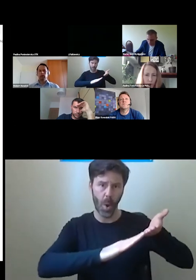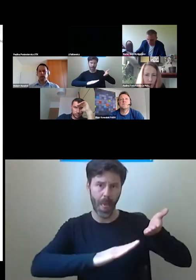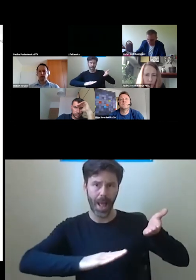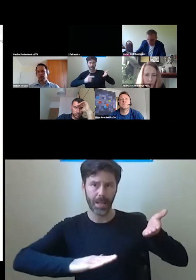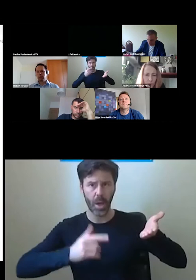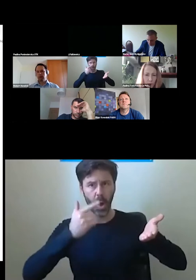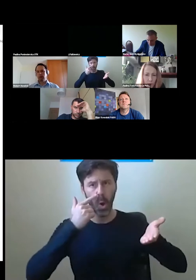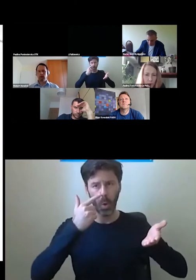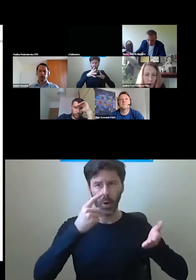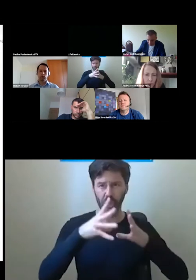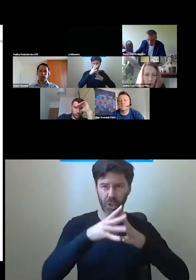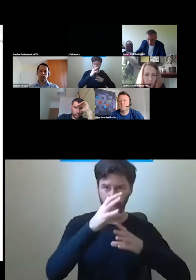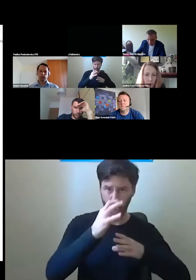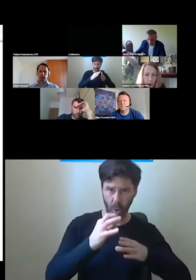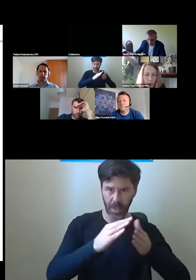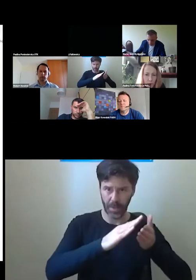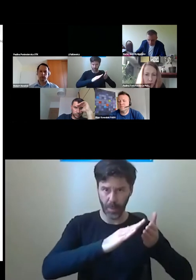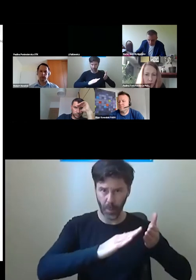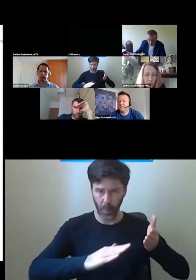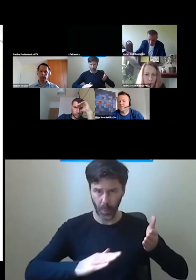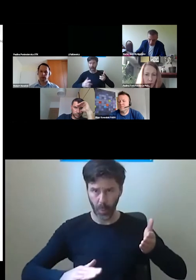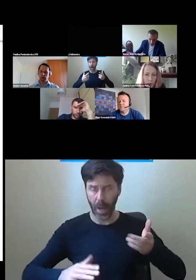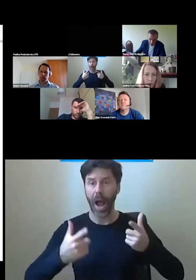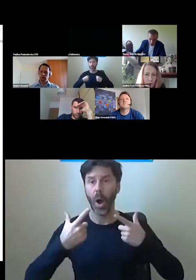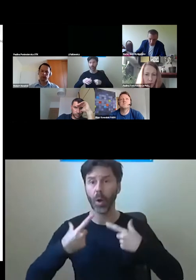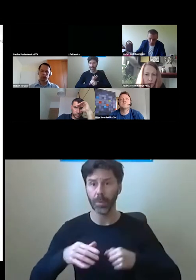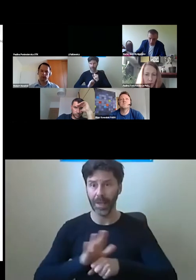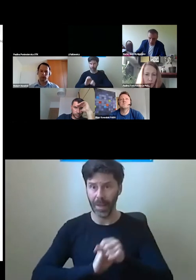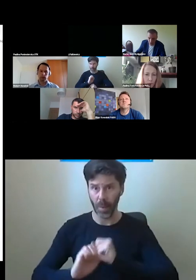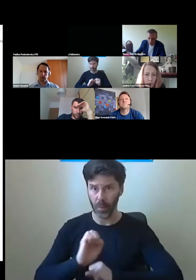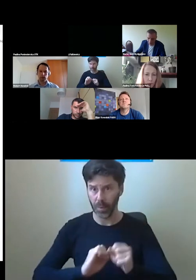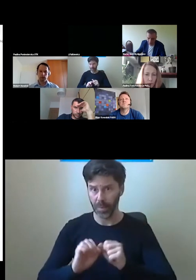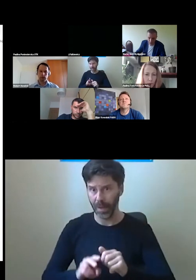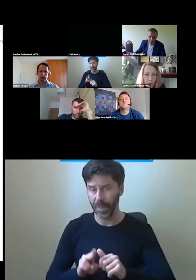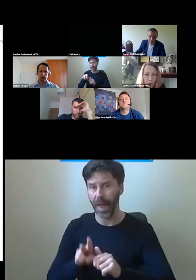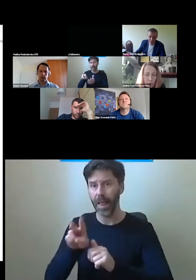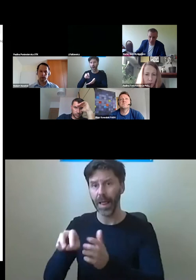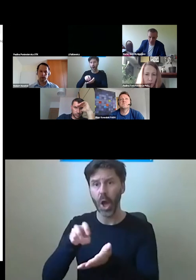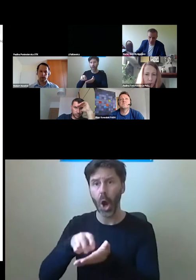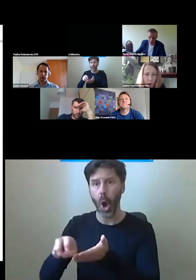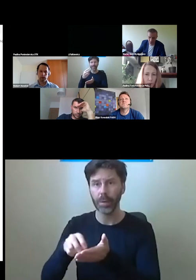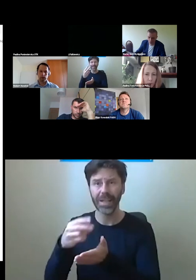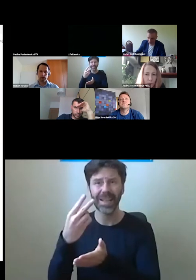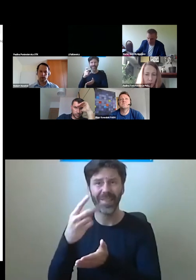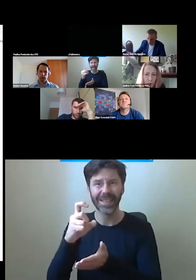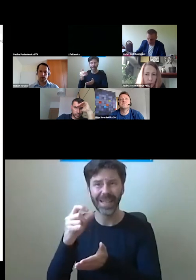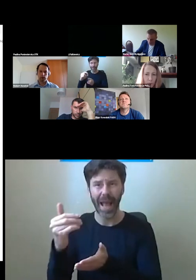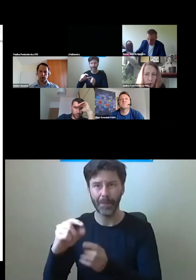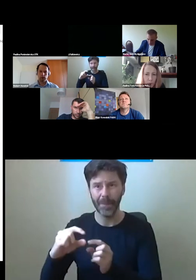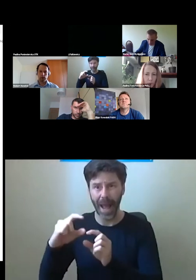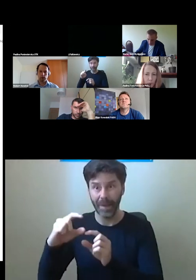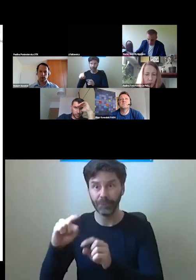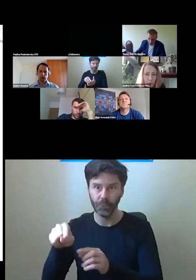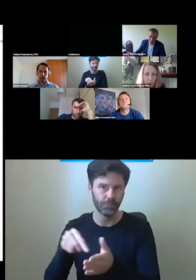około 10-procentowym, a osoba niepełnosprawna na chodniczek miała do pokonania już tylko i wyłącznie te 2 cm różnicy wysokości. Dzięki temu